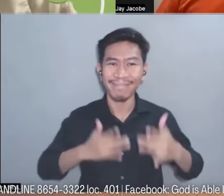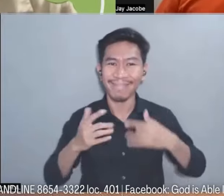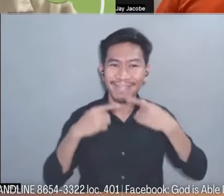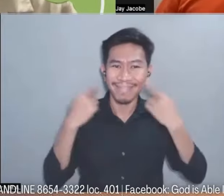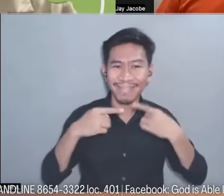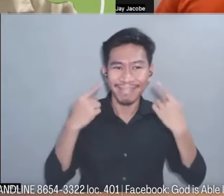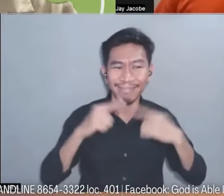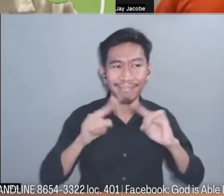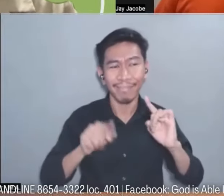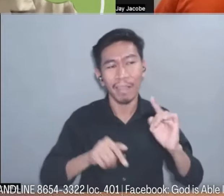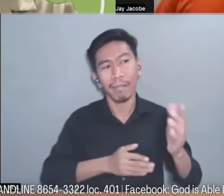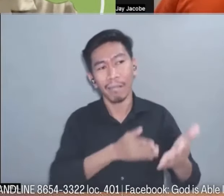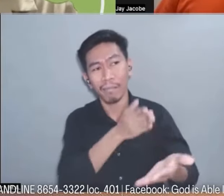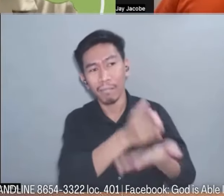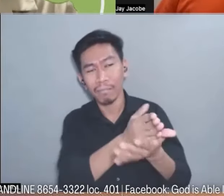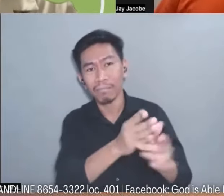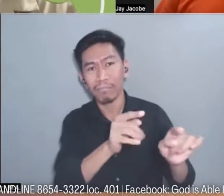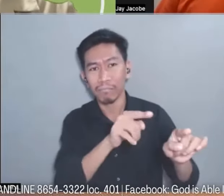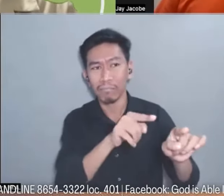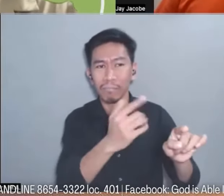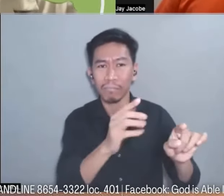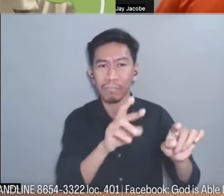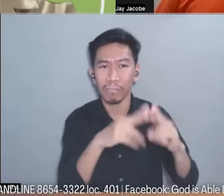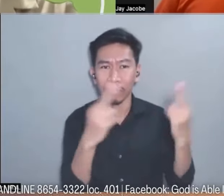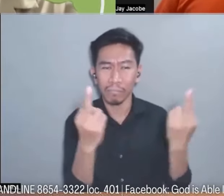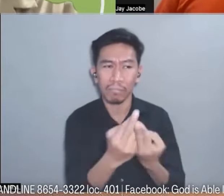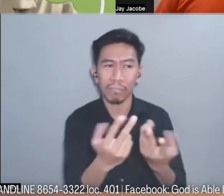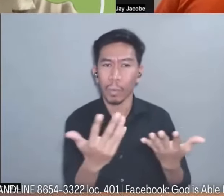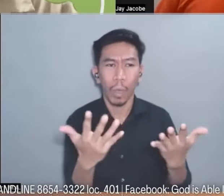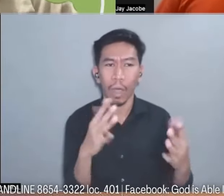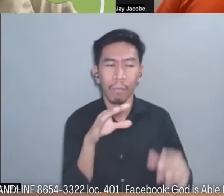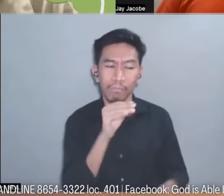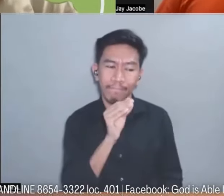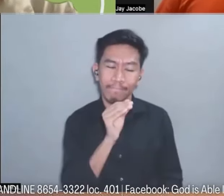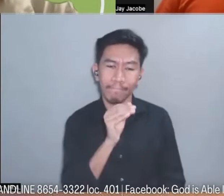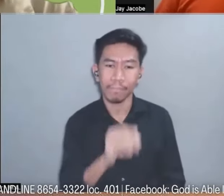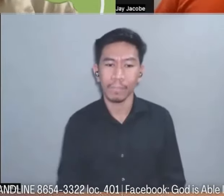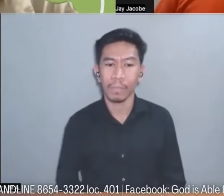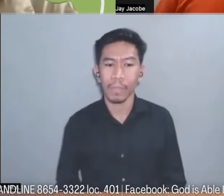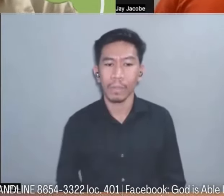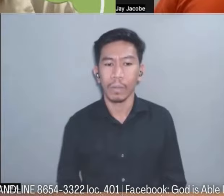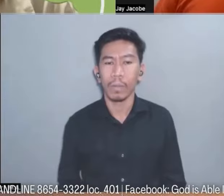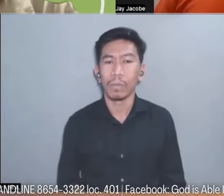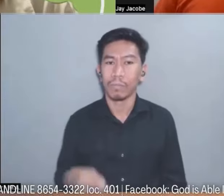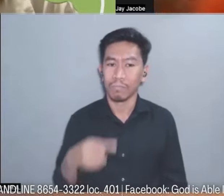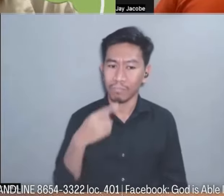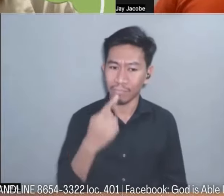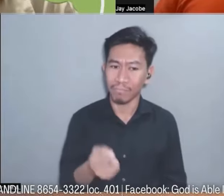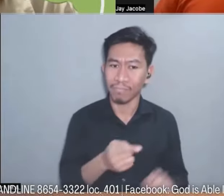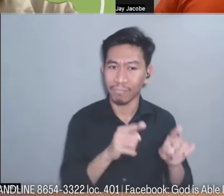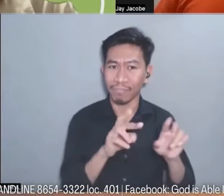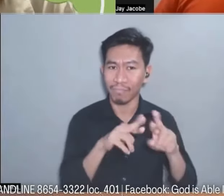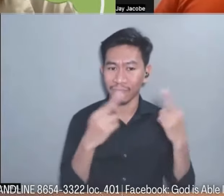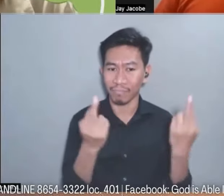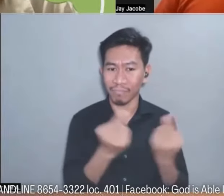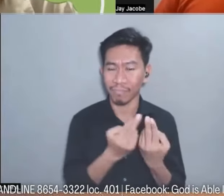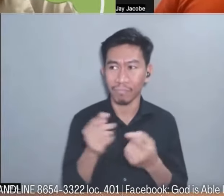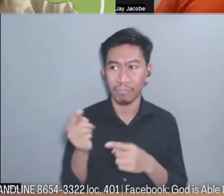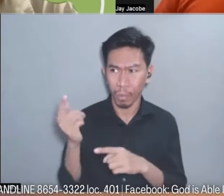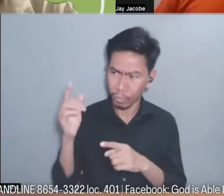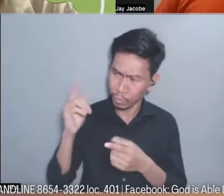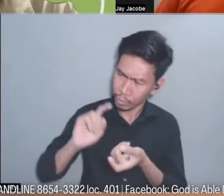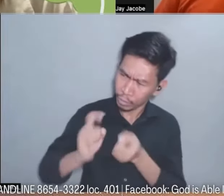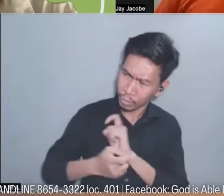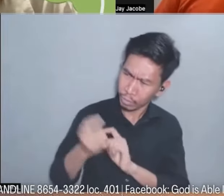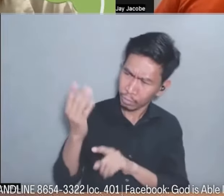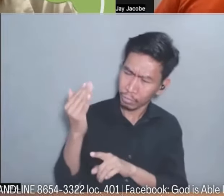makausap nagtasagot lang ako pagkakanoon so sabi Tito J nagbago pa na dahil po sa sakit so yung time na yun